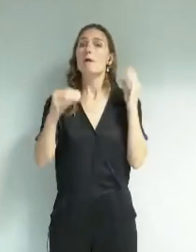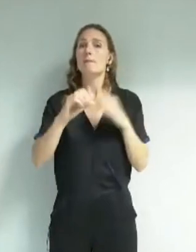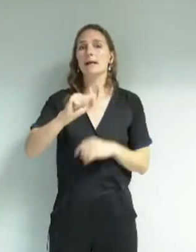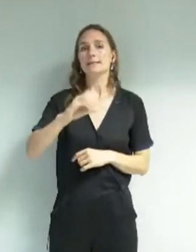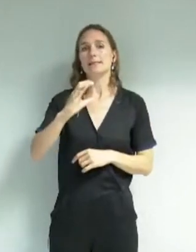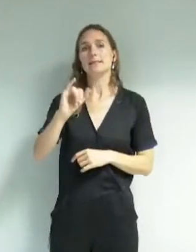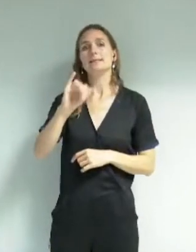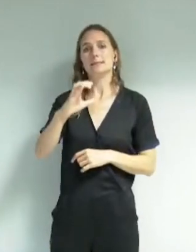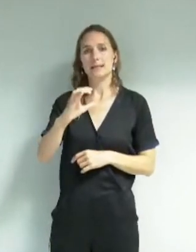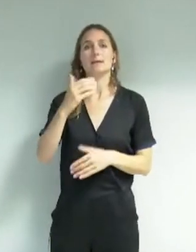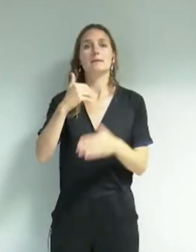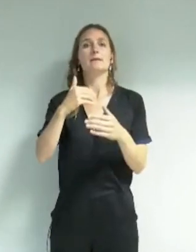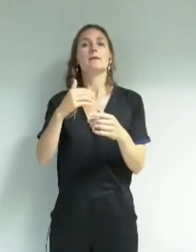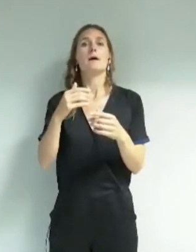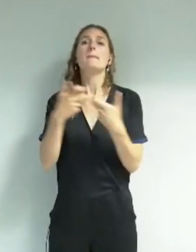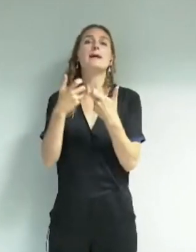d'autres lieux.